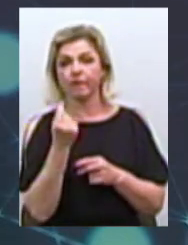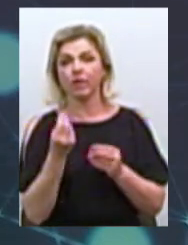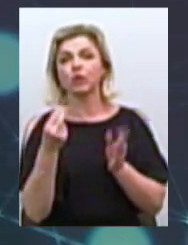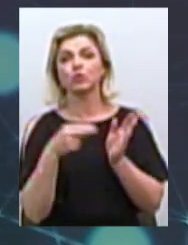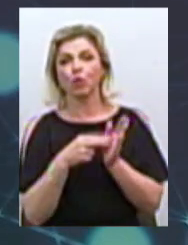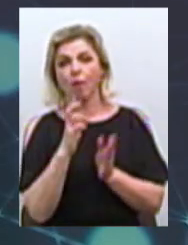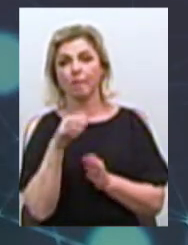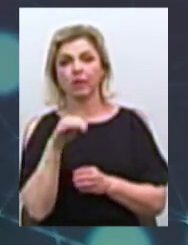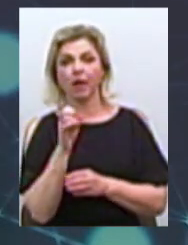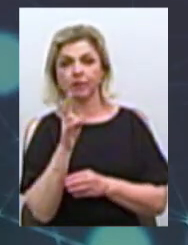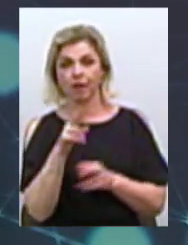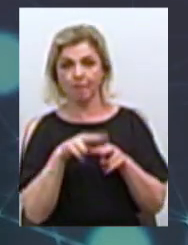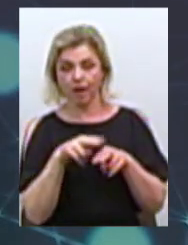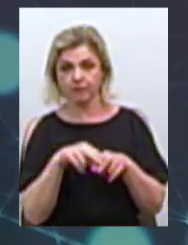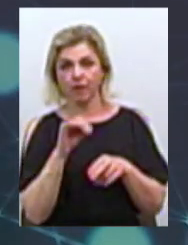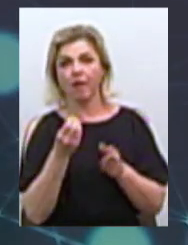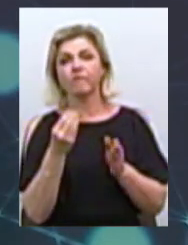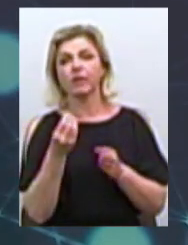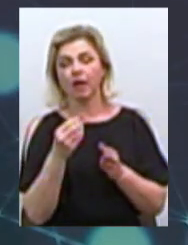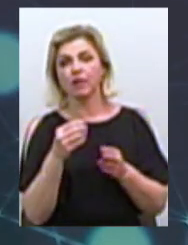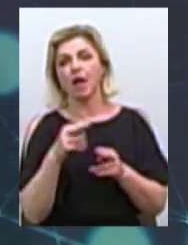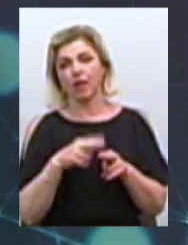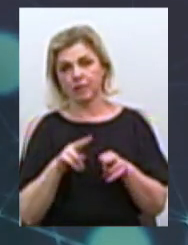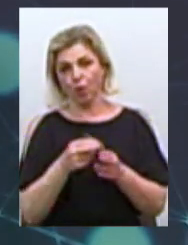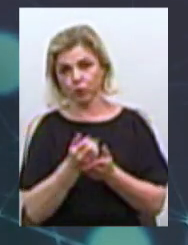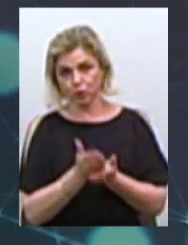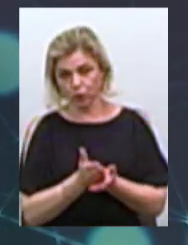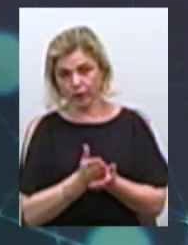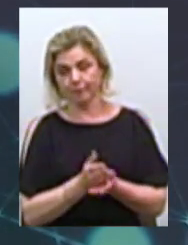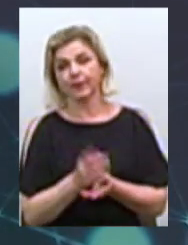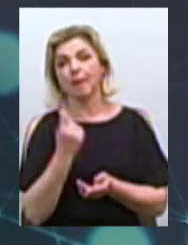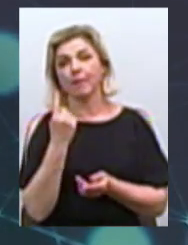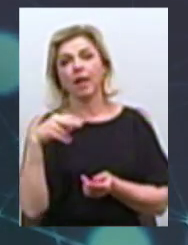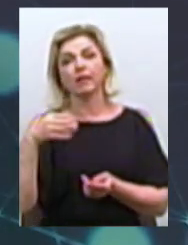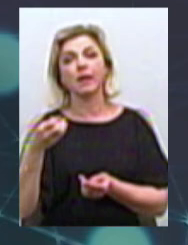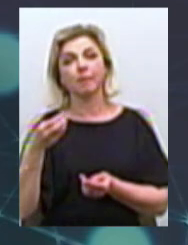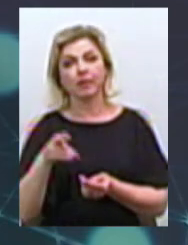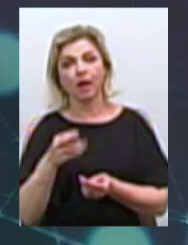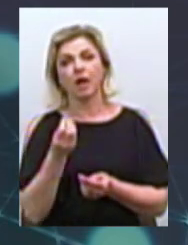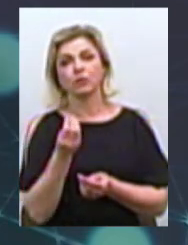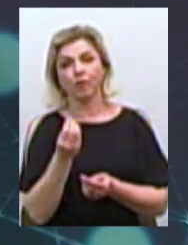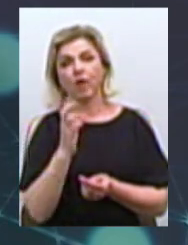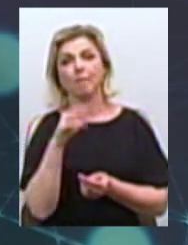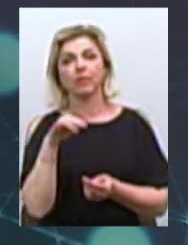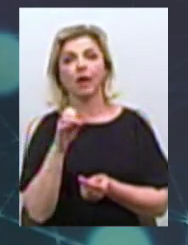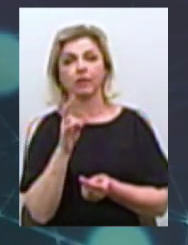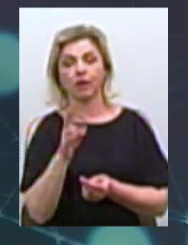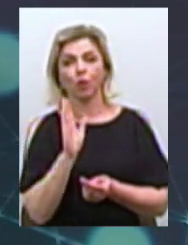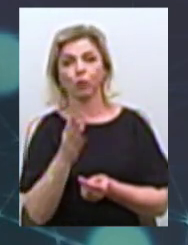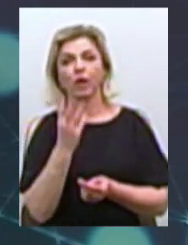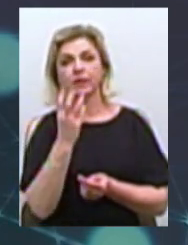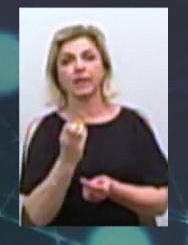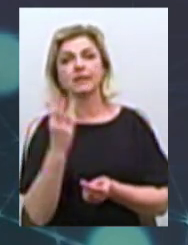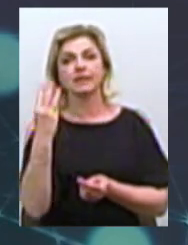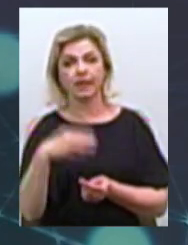бланку паспорта і вартість адміністративної послуги. З 1 липня вартість бланку буде складати 330